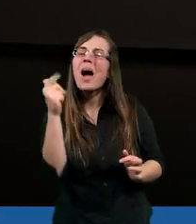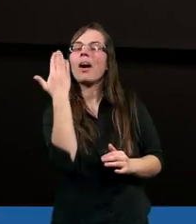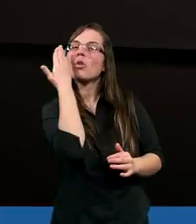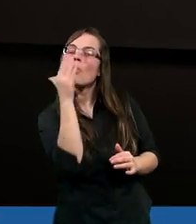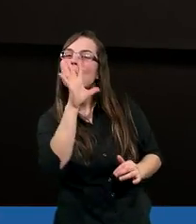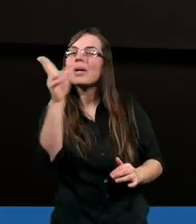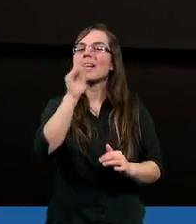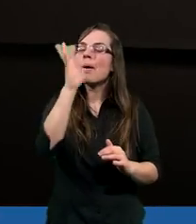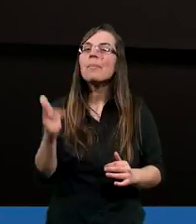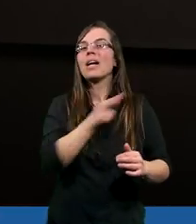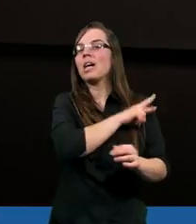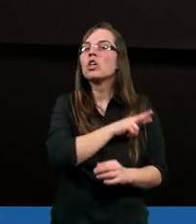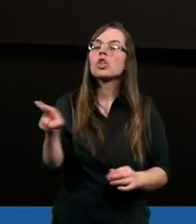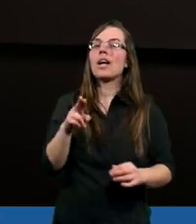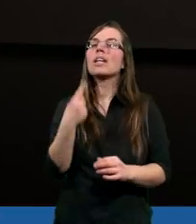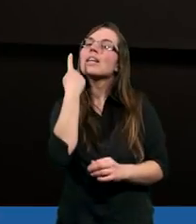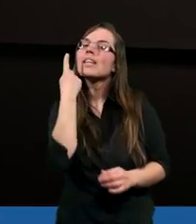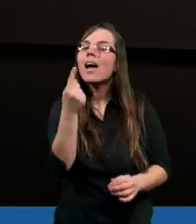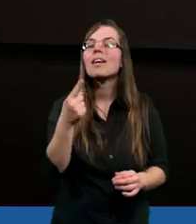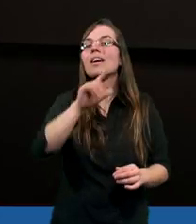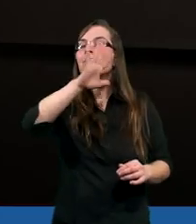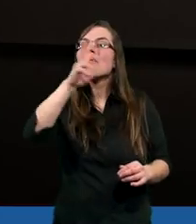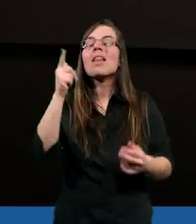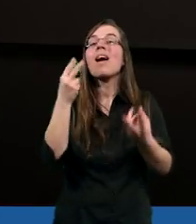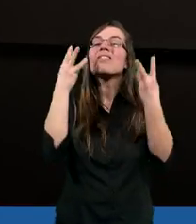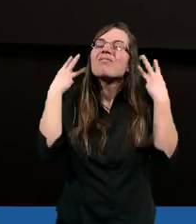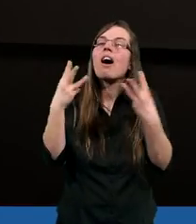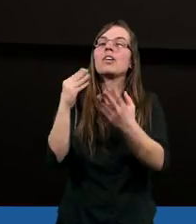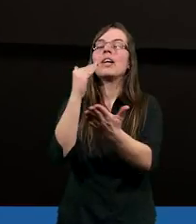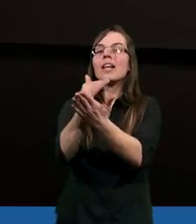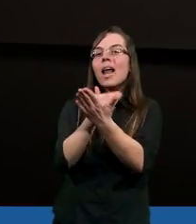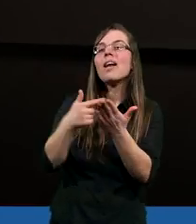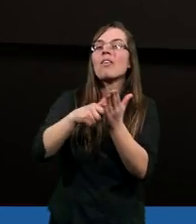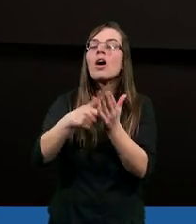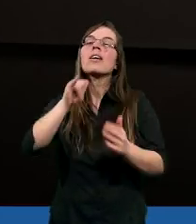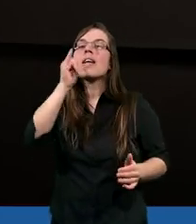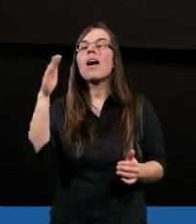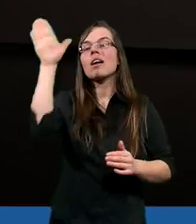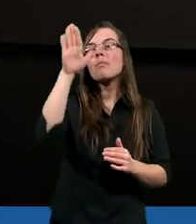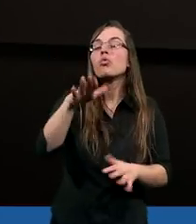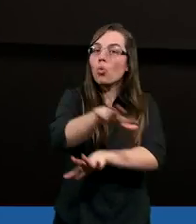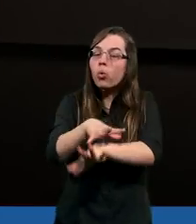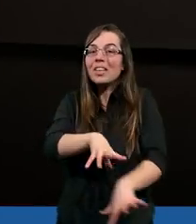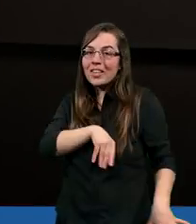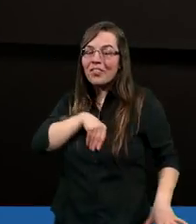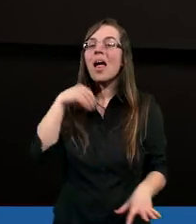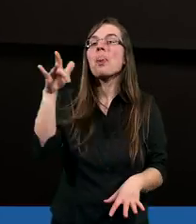jest jedno z zadań, jakie Duch Święty,